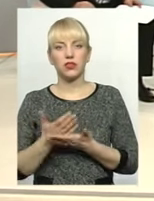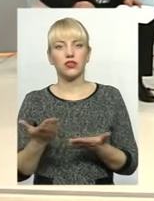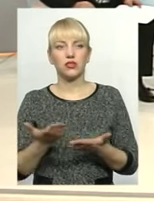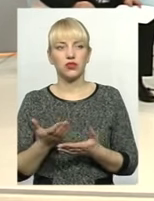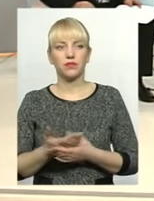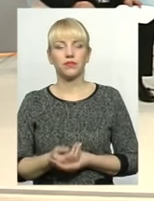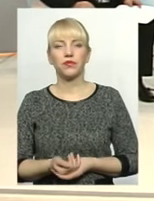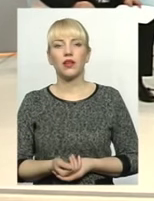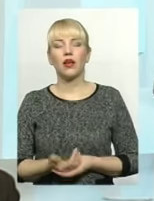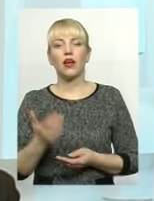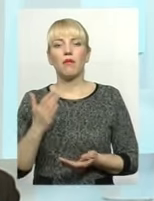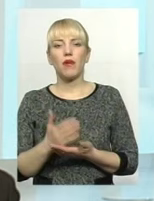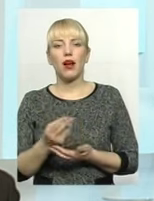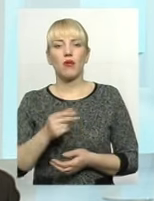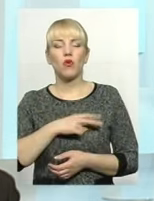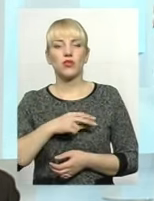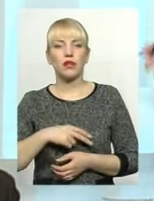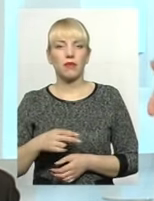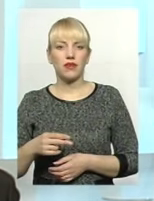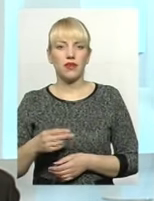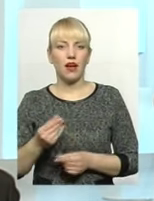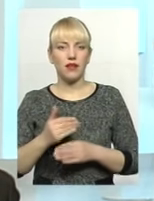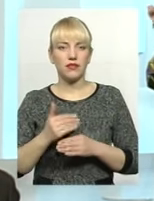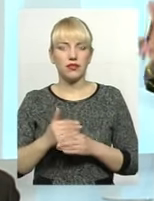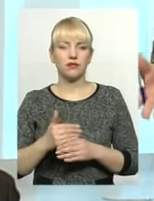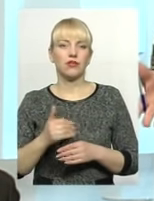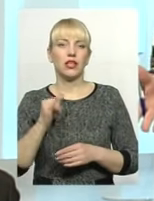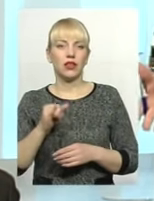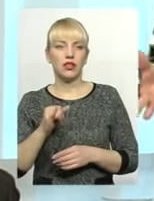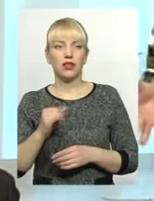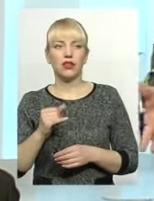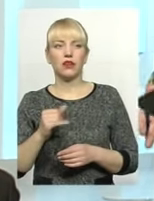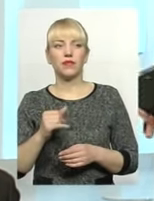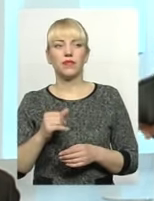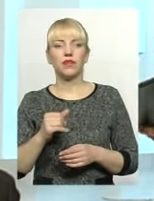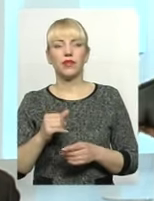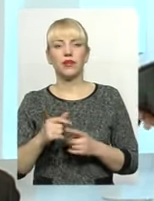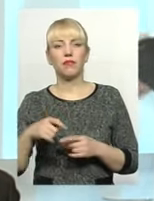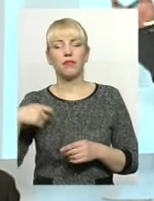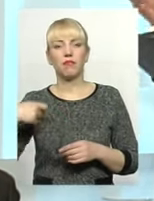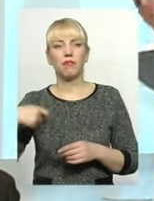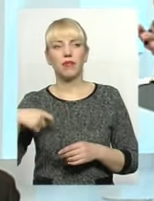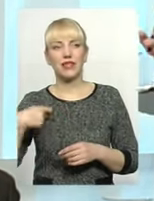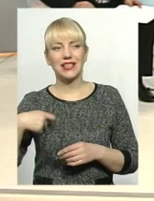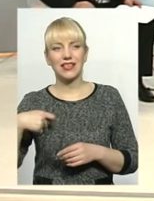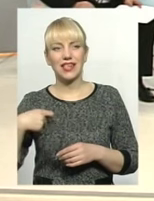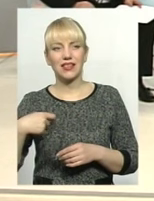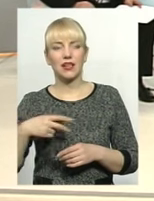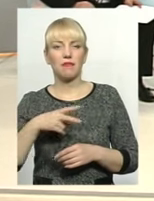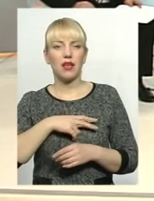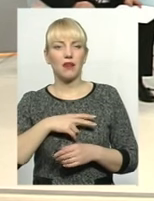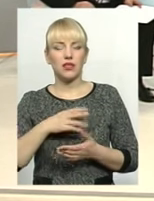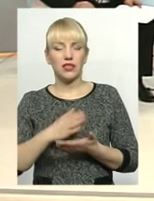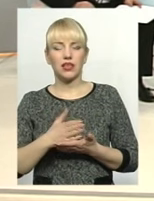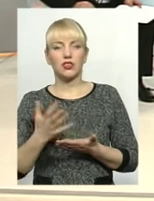Маємо стипендіатів президента, премії, маємо